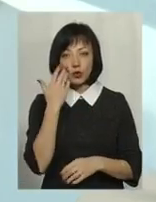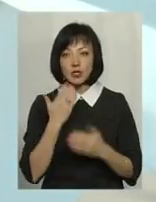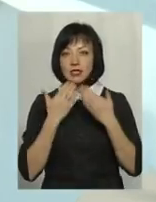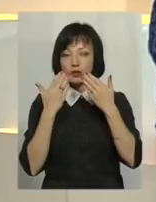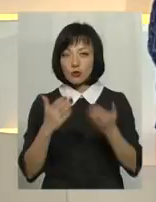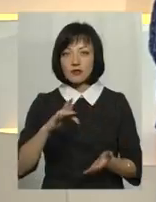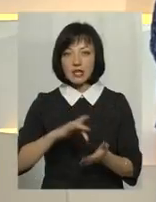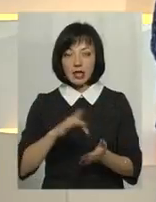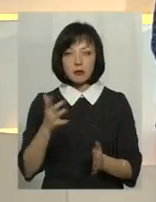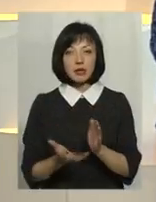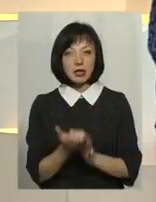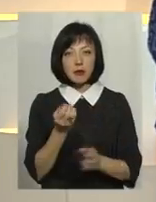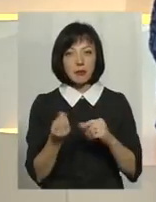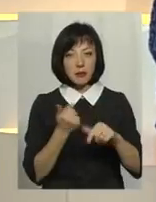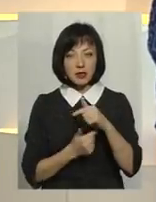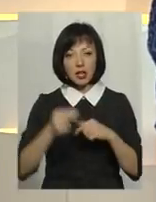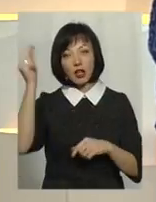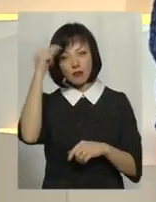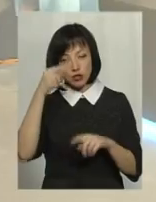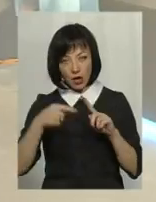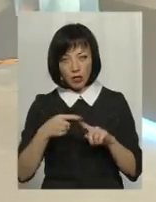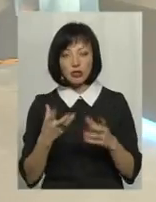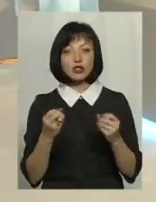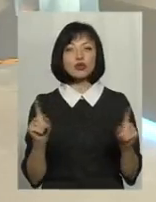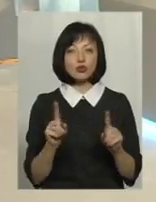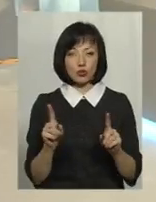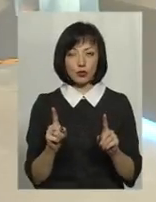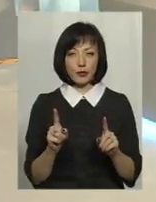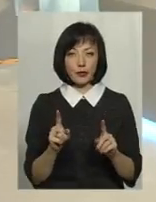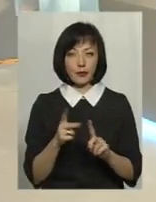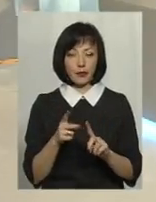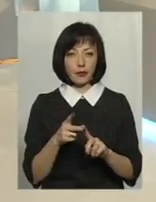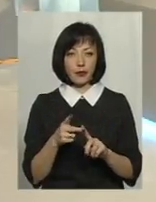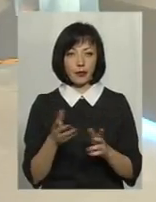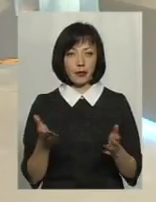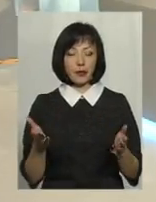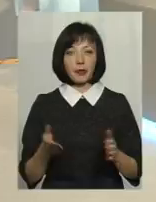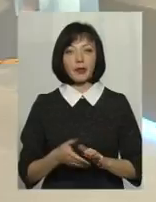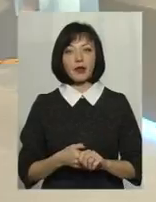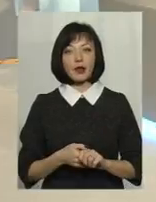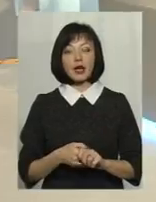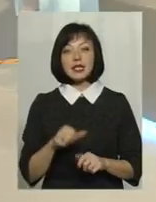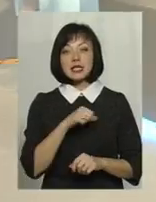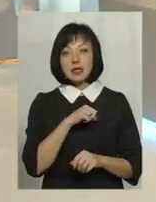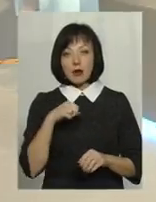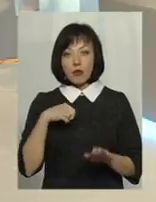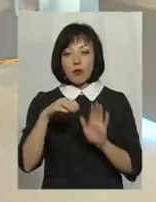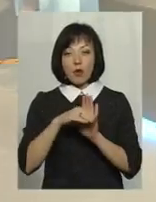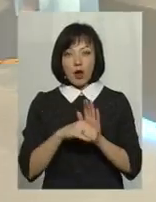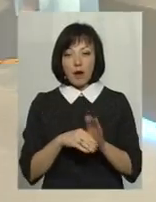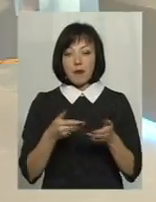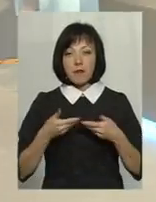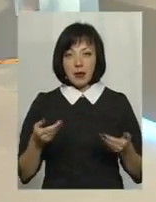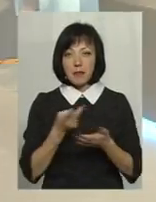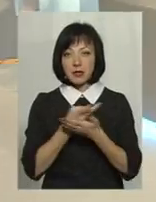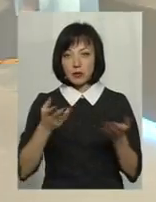Центр підтримки бізнесу? Навчання, ще що? Ну, саму програму ми презентуємо після